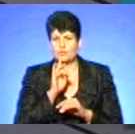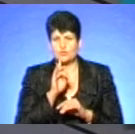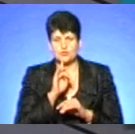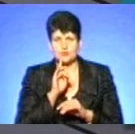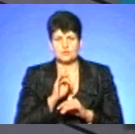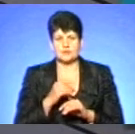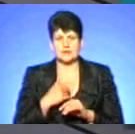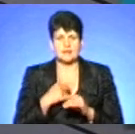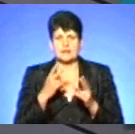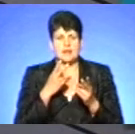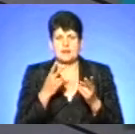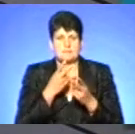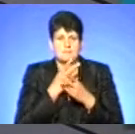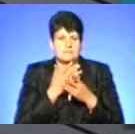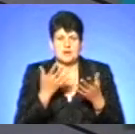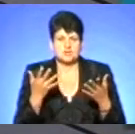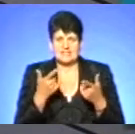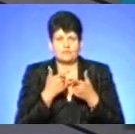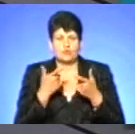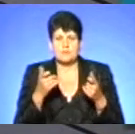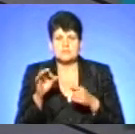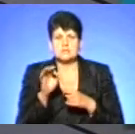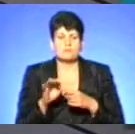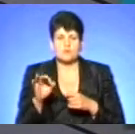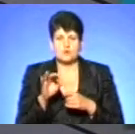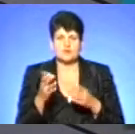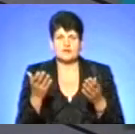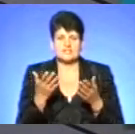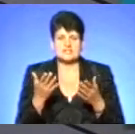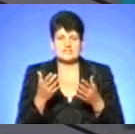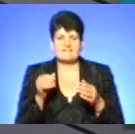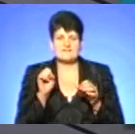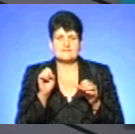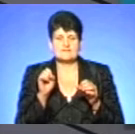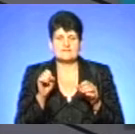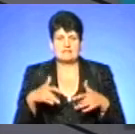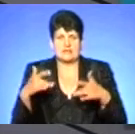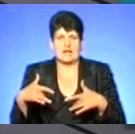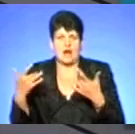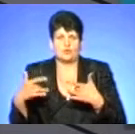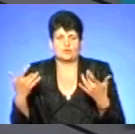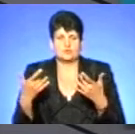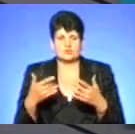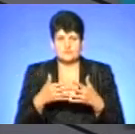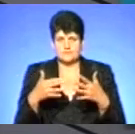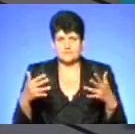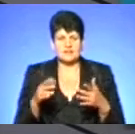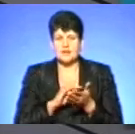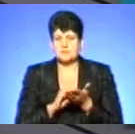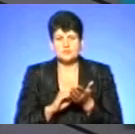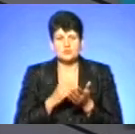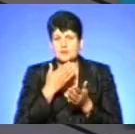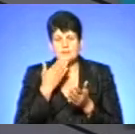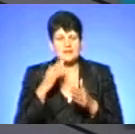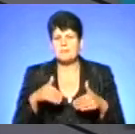Вони не прописані, тому я би не радила робити експерименти на власному здоров'ї. Невідомо, як,